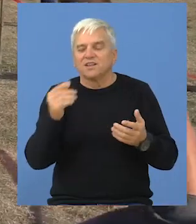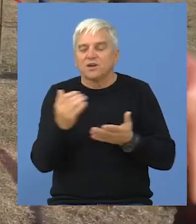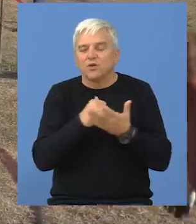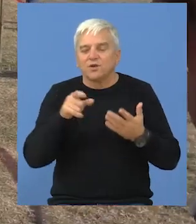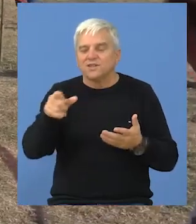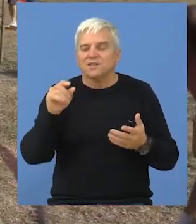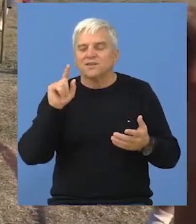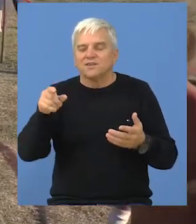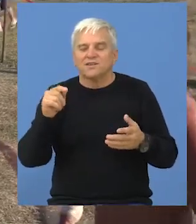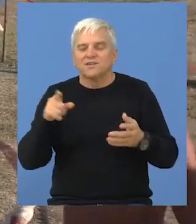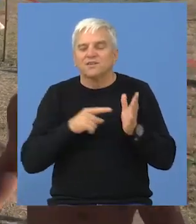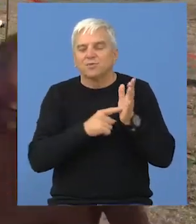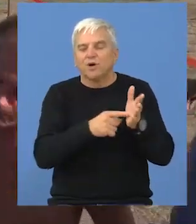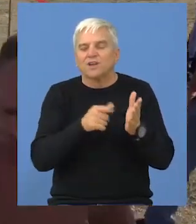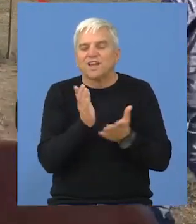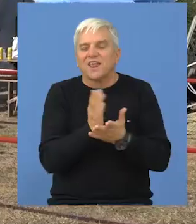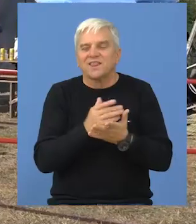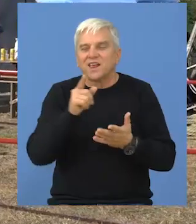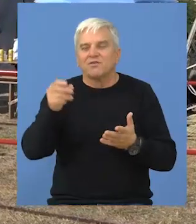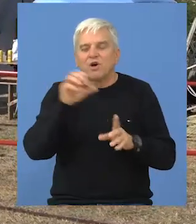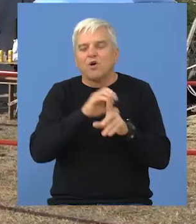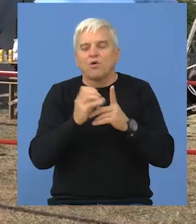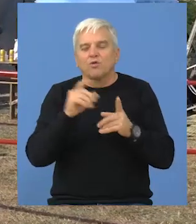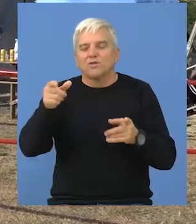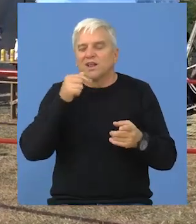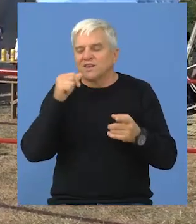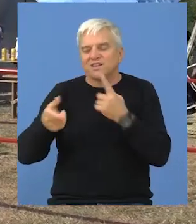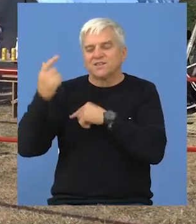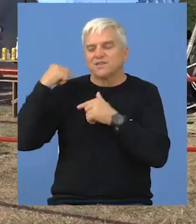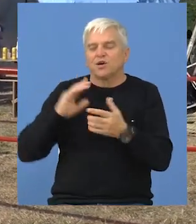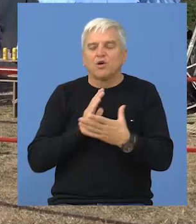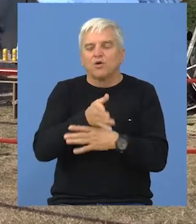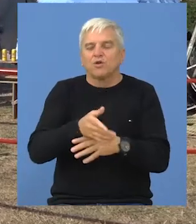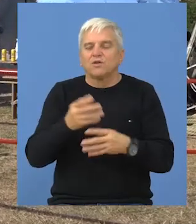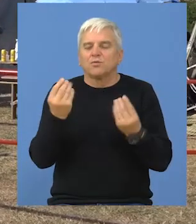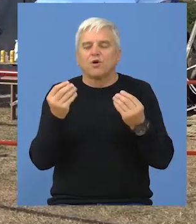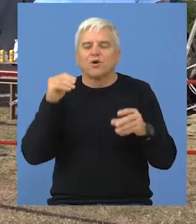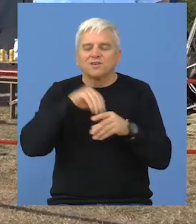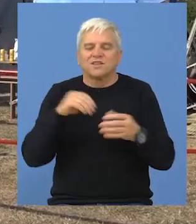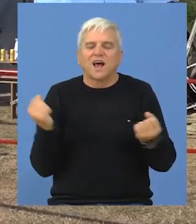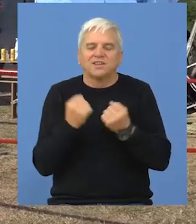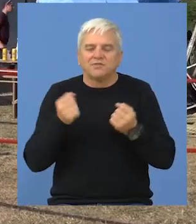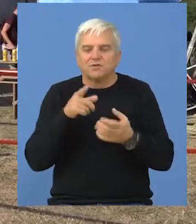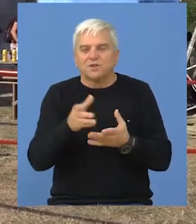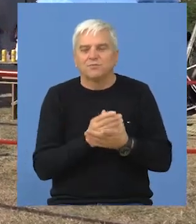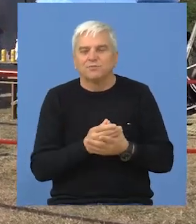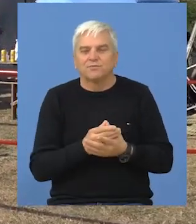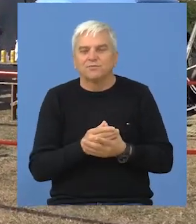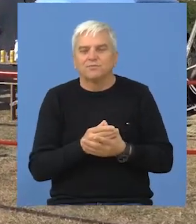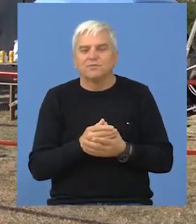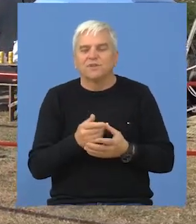upravo služi da se pokaže deo tog kulturnog nasljeđa kroz razne sadržaje poput